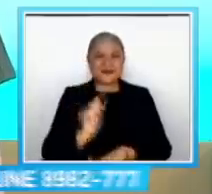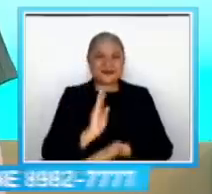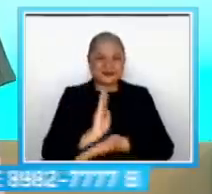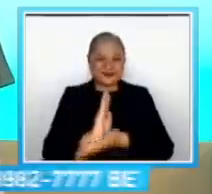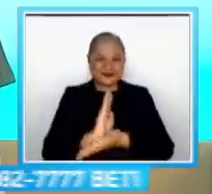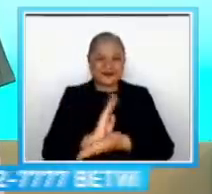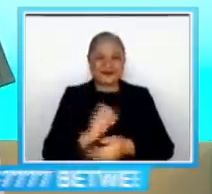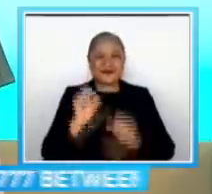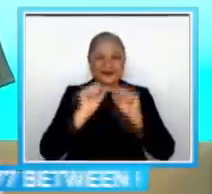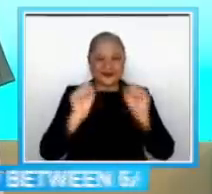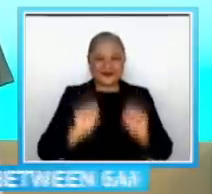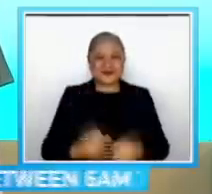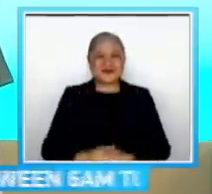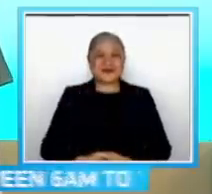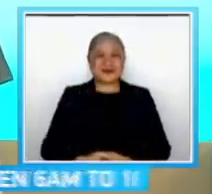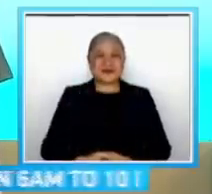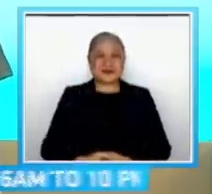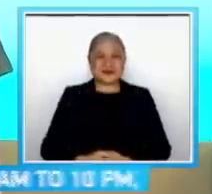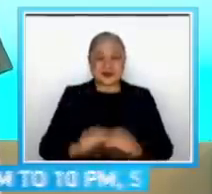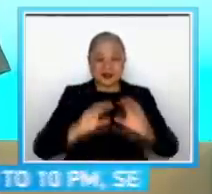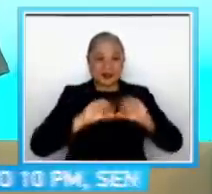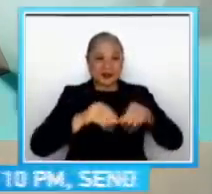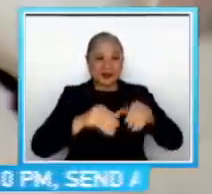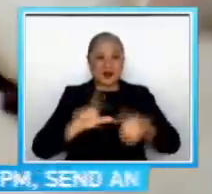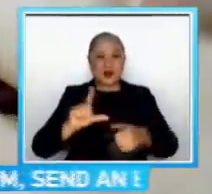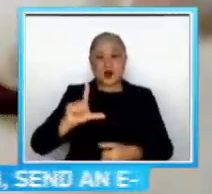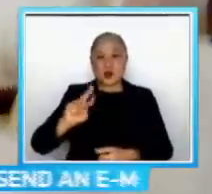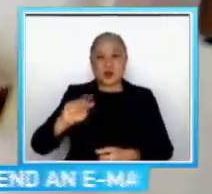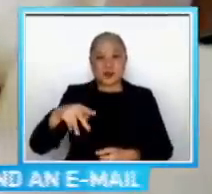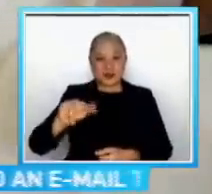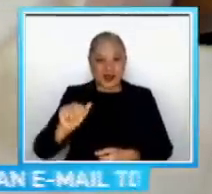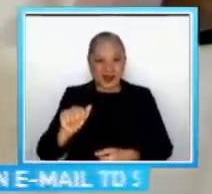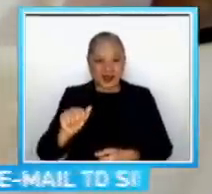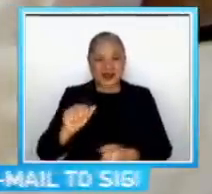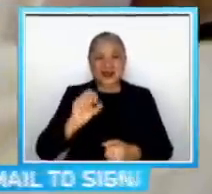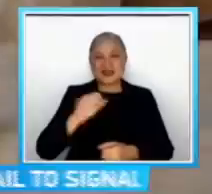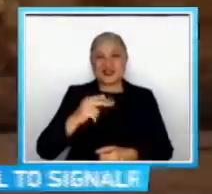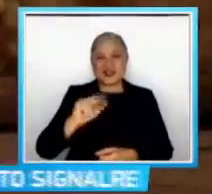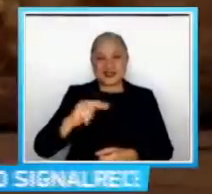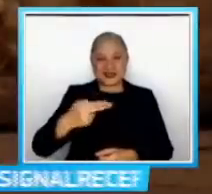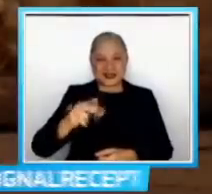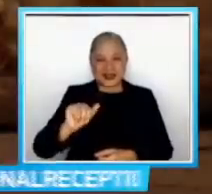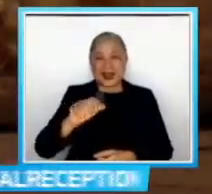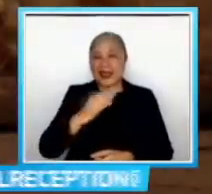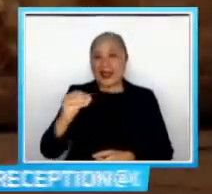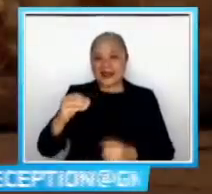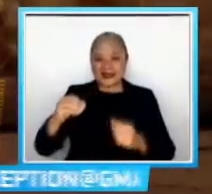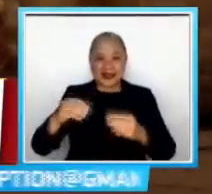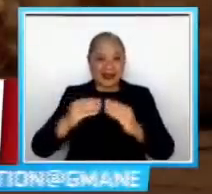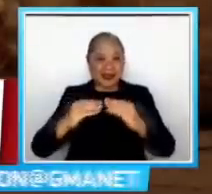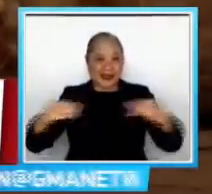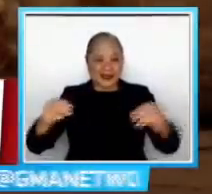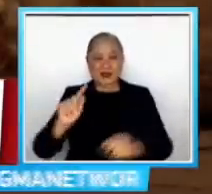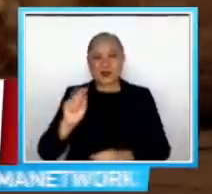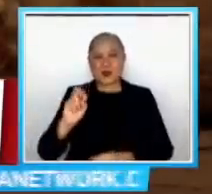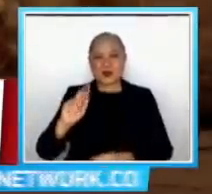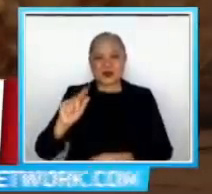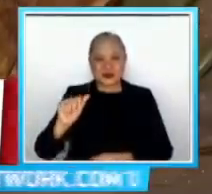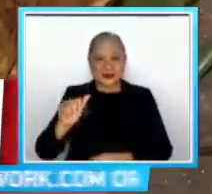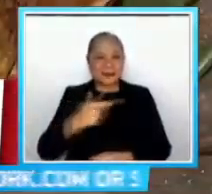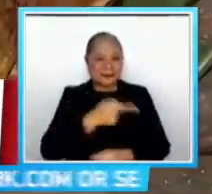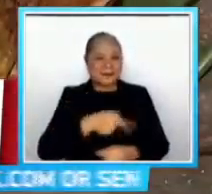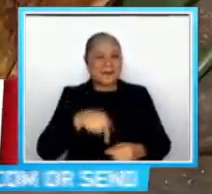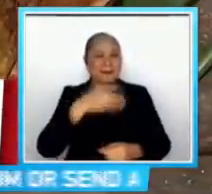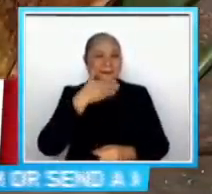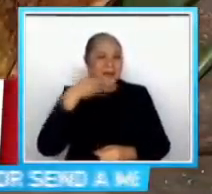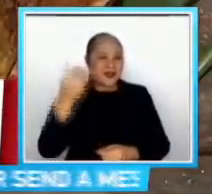Lumpiang Shanghai at Tortang Talong Ayon po sa Taste Atlas, isang experimental travel guide Best food sa Southeast Asia ang